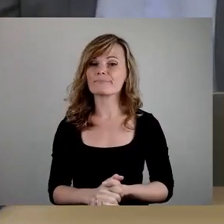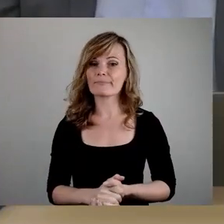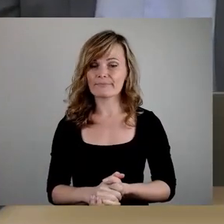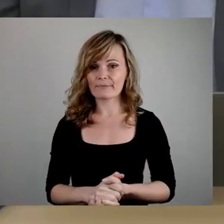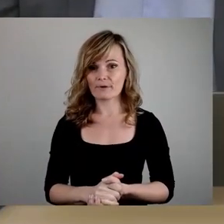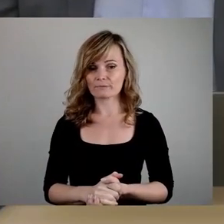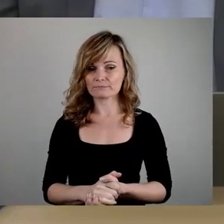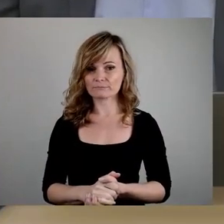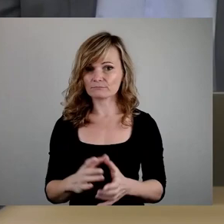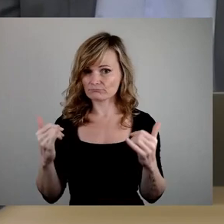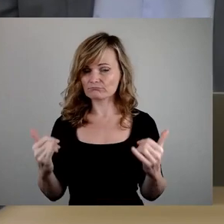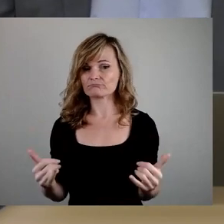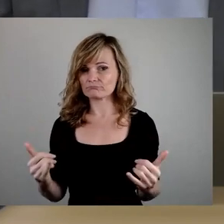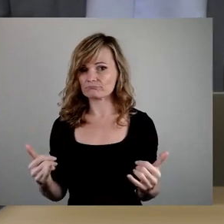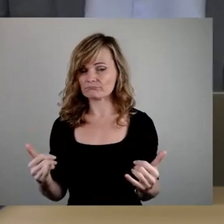und würden damit in der Tagesordnung kurzsetzt...